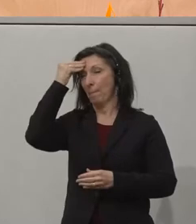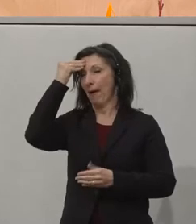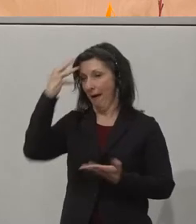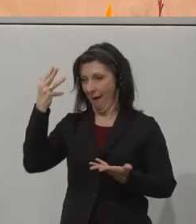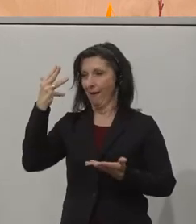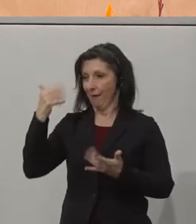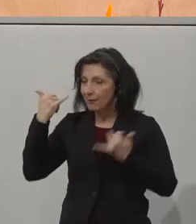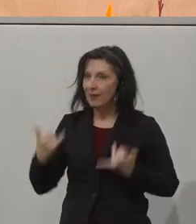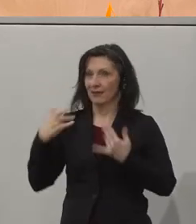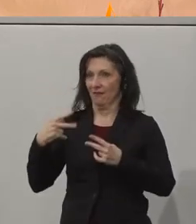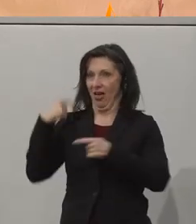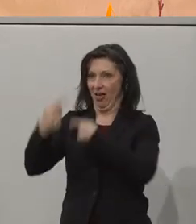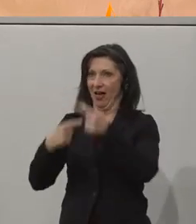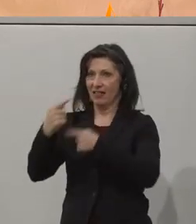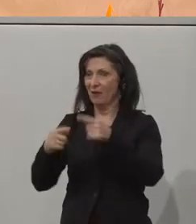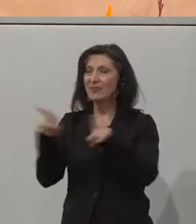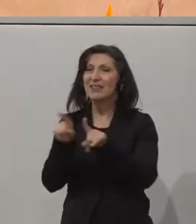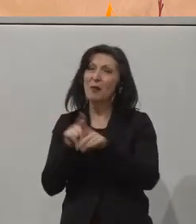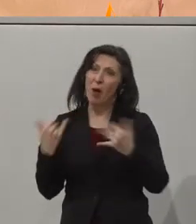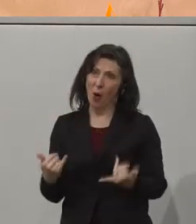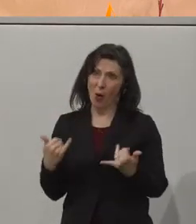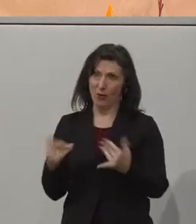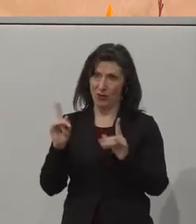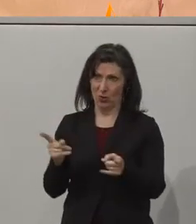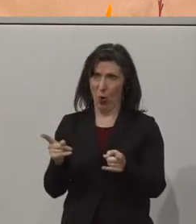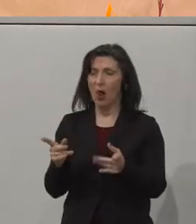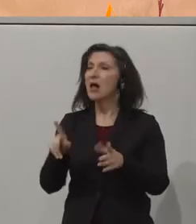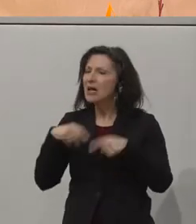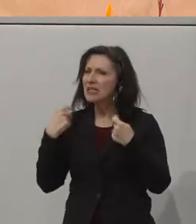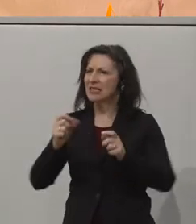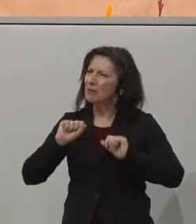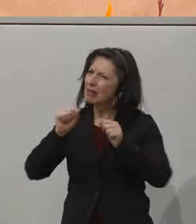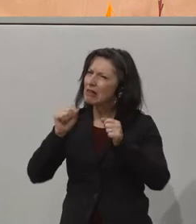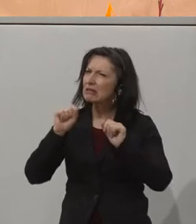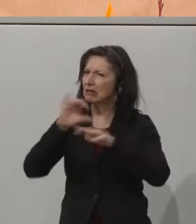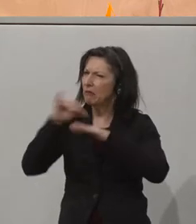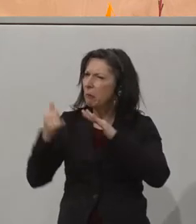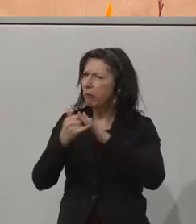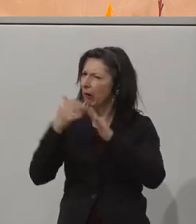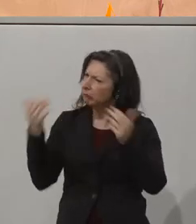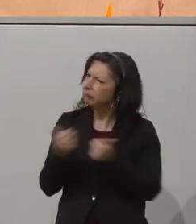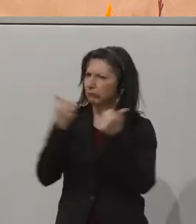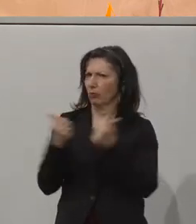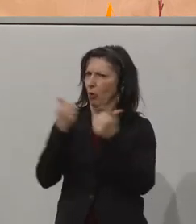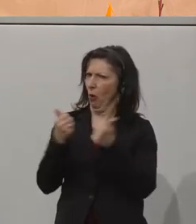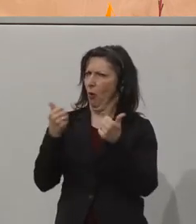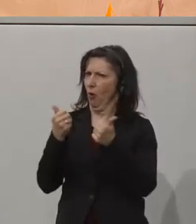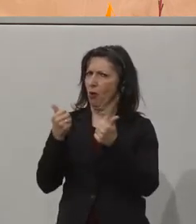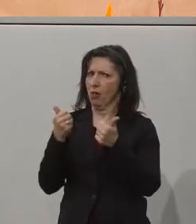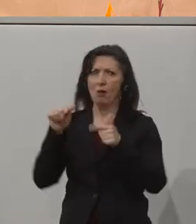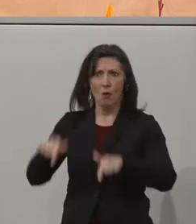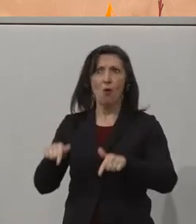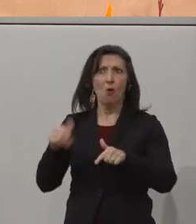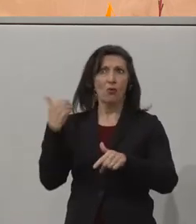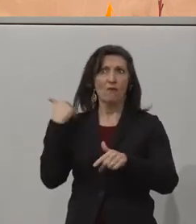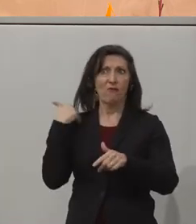heute auch hier passieren soll. Am Beispiel dieser erfolgreichen Initiativen und Projekte, die sowohl national, aber auch international schon Erfolge gefeiert